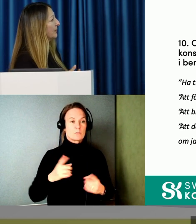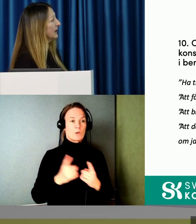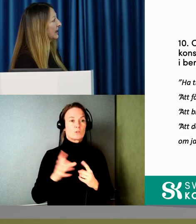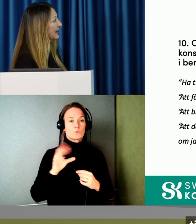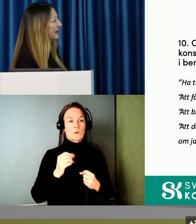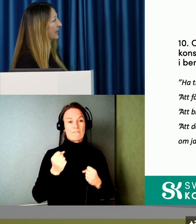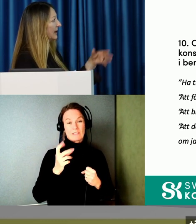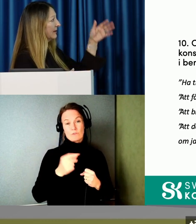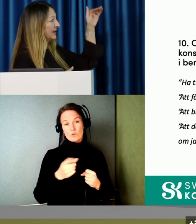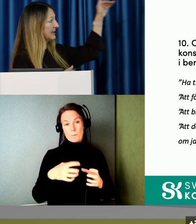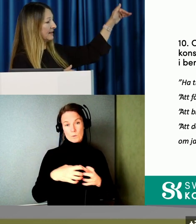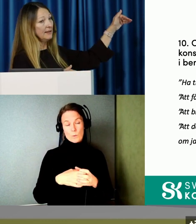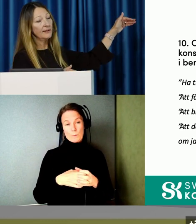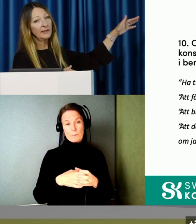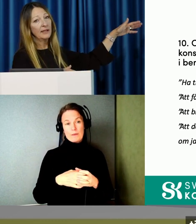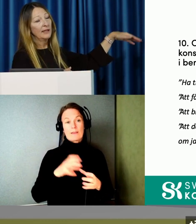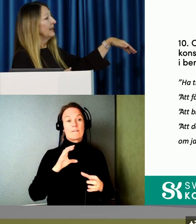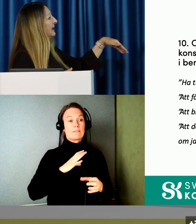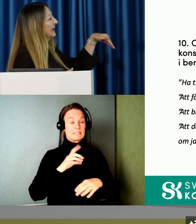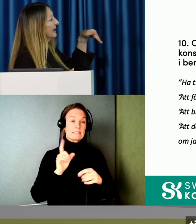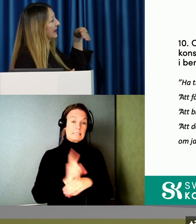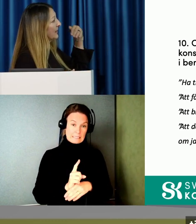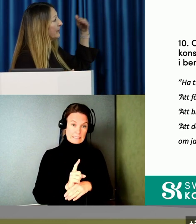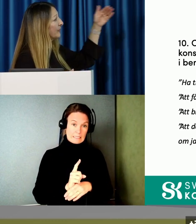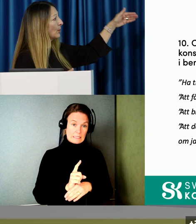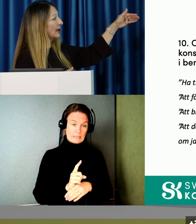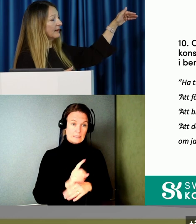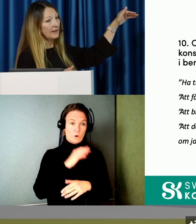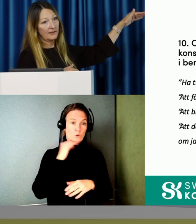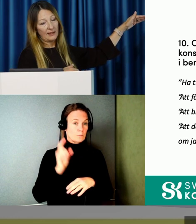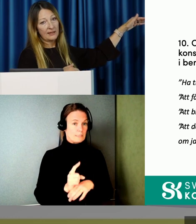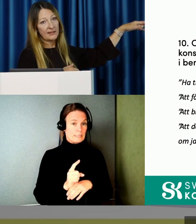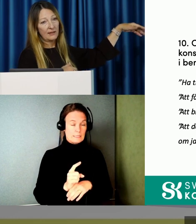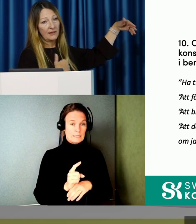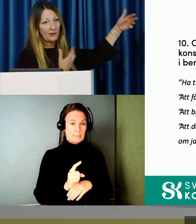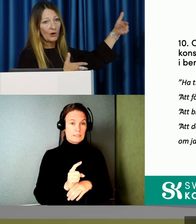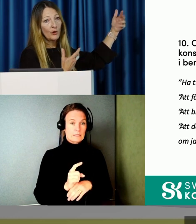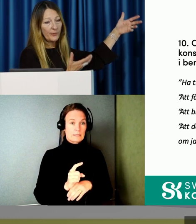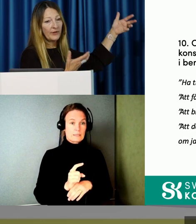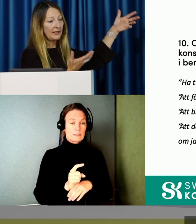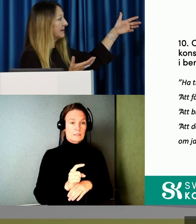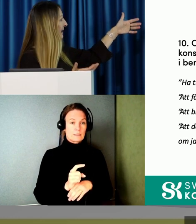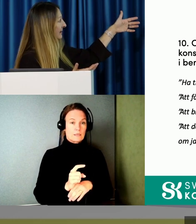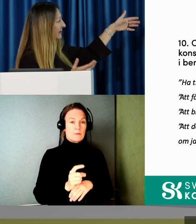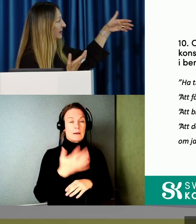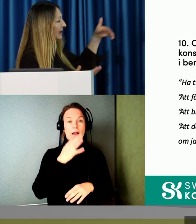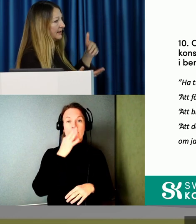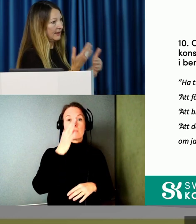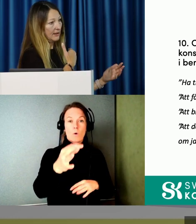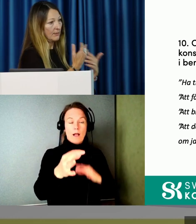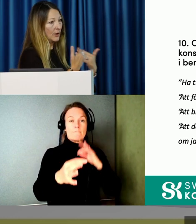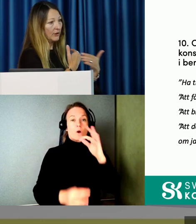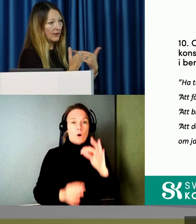för de här grupperna till exempel att det finns tid. Att man får fråga tills jag har uppfattat rätt.